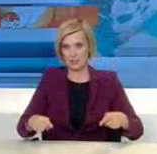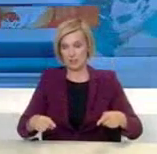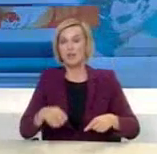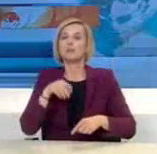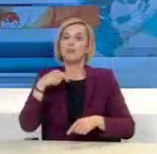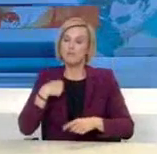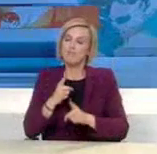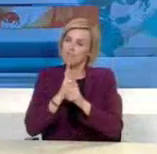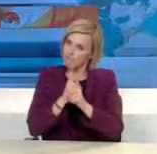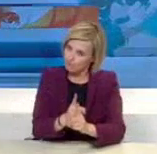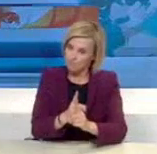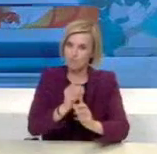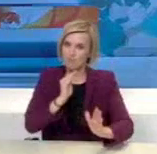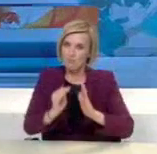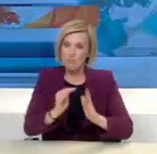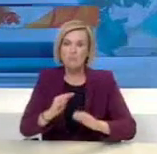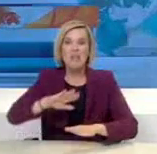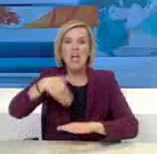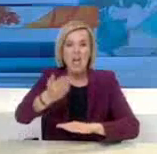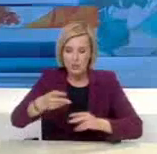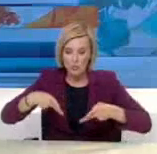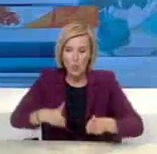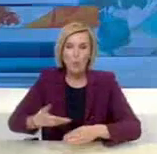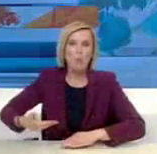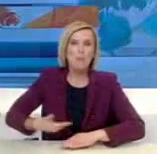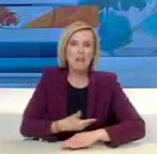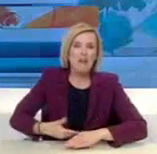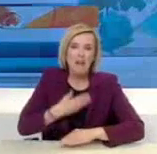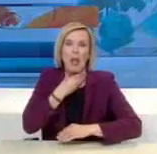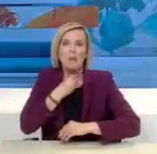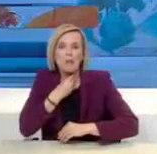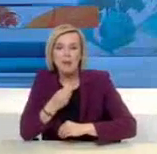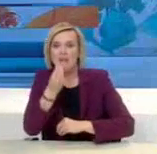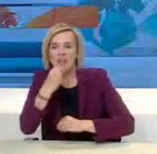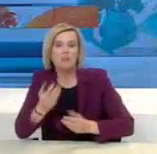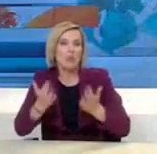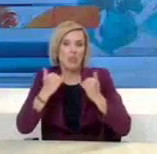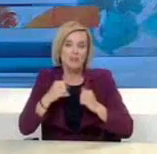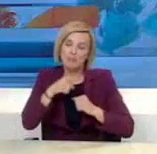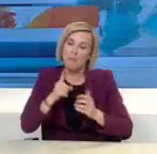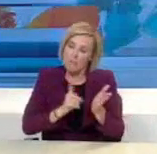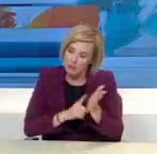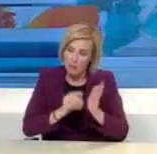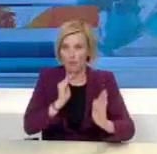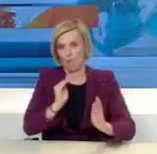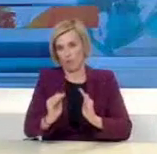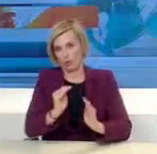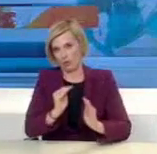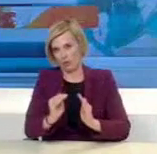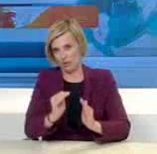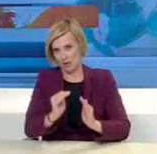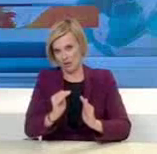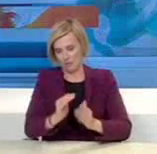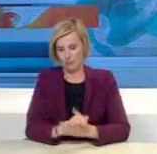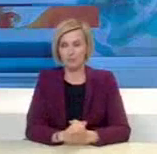ειδική μέρημνα για τα δέσποτα ζώα, ώστε και αυτά να τύχουν τις φροντίδες που αξίζουν. Τέλος, θα ήθελα να ευχαριστήσω